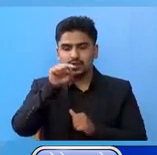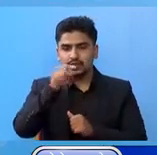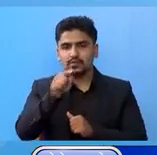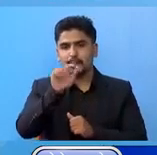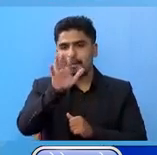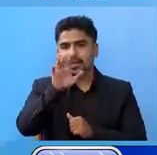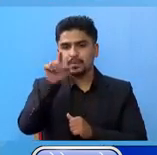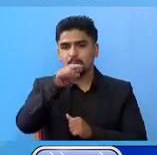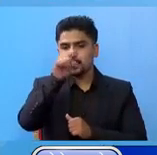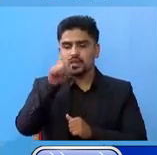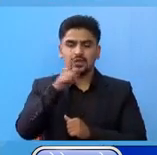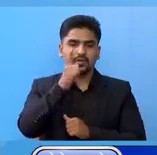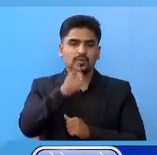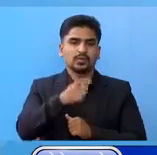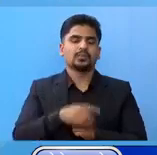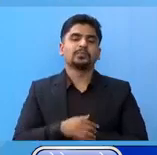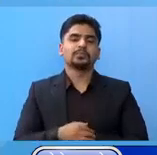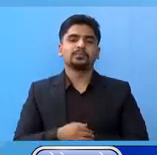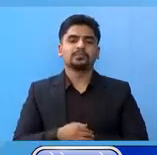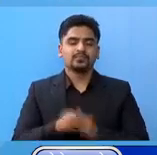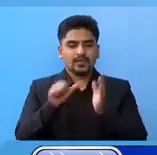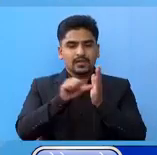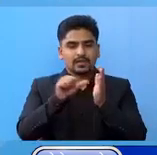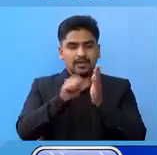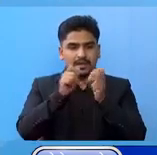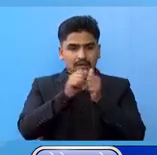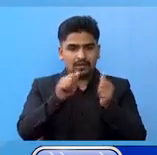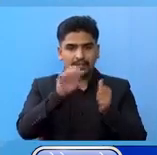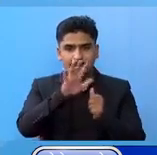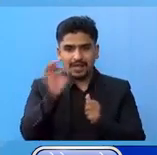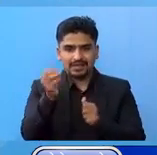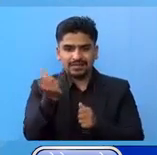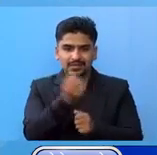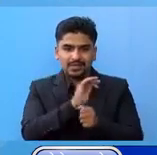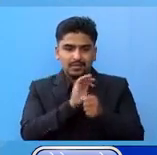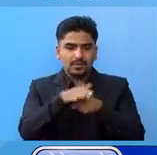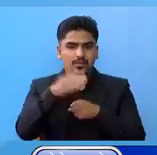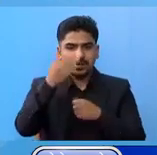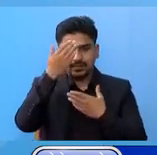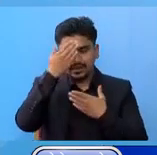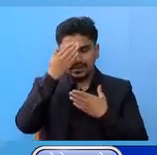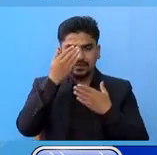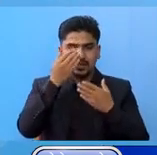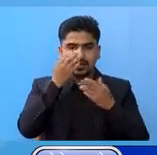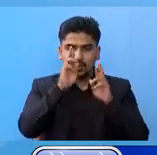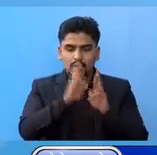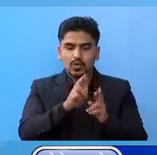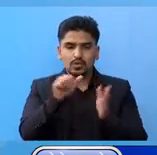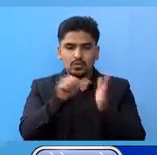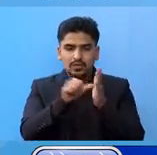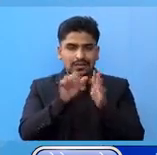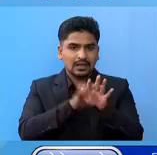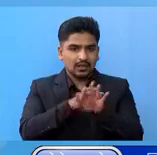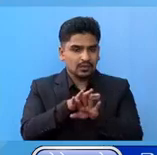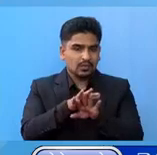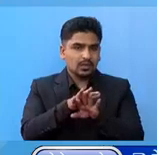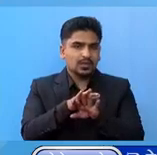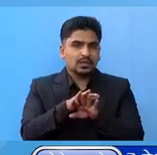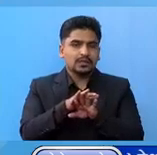पांच परतिशतो जिल्ला गत पांच से वंदा बढ़ी संक्रमित रहेका जिल्ला हरू मां